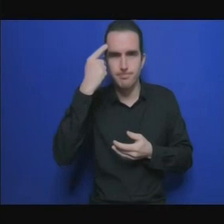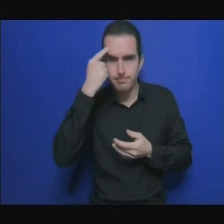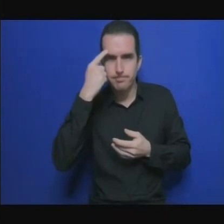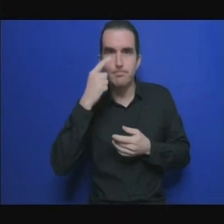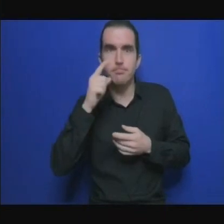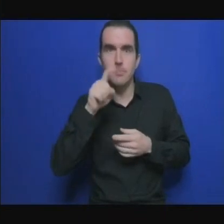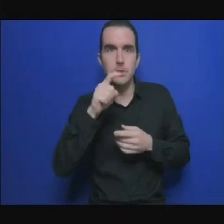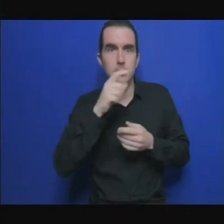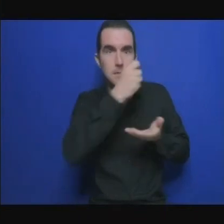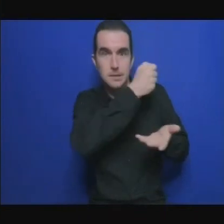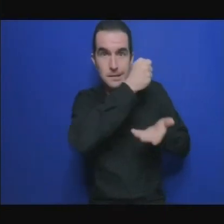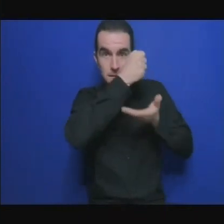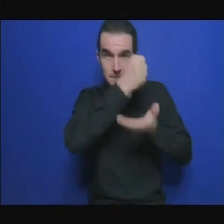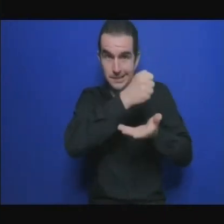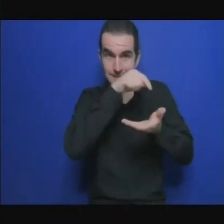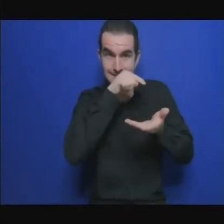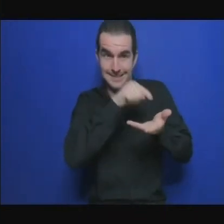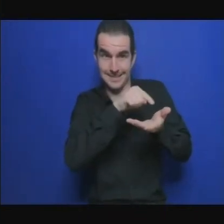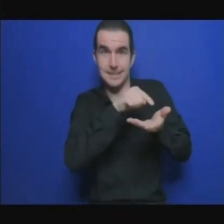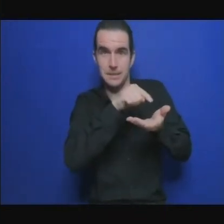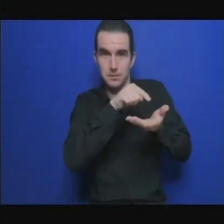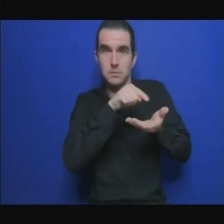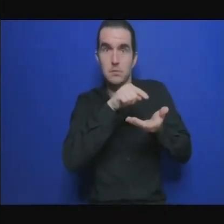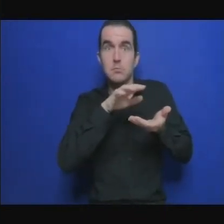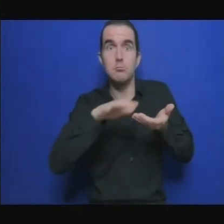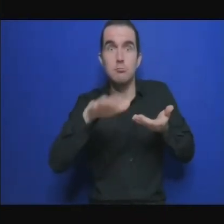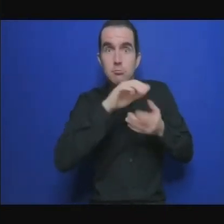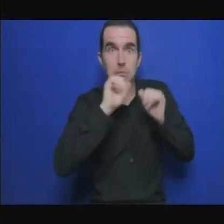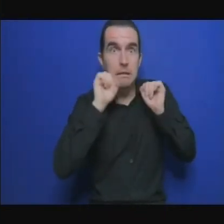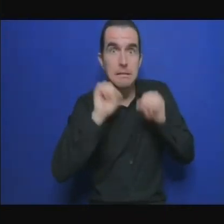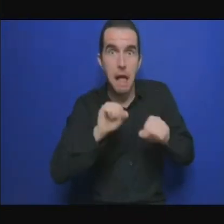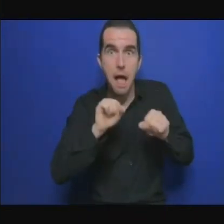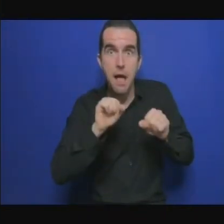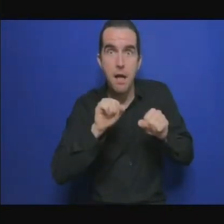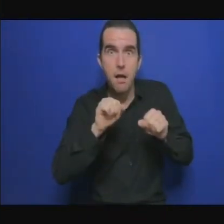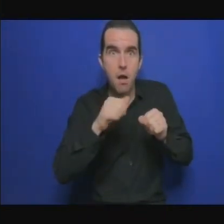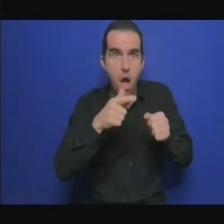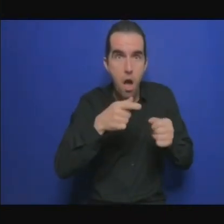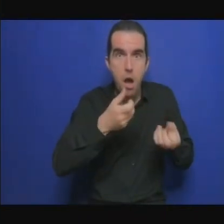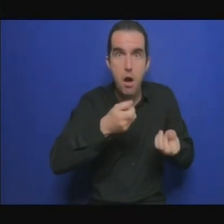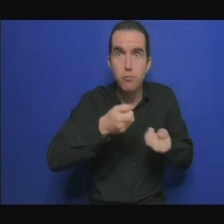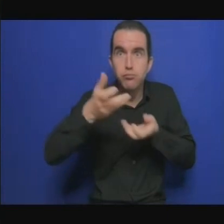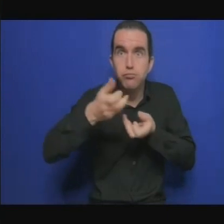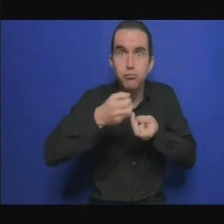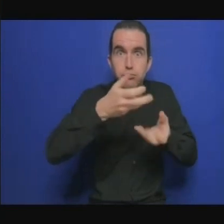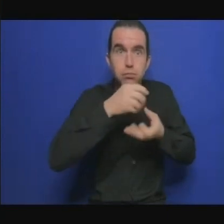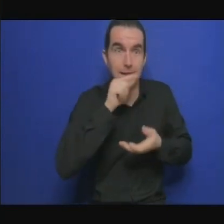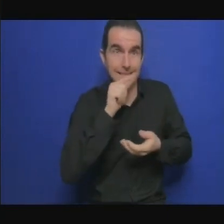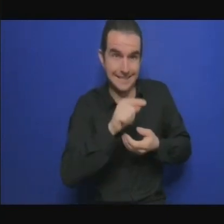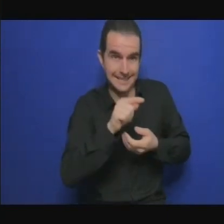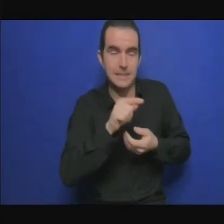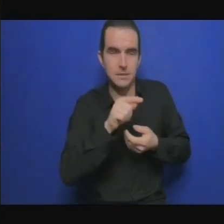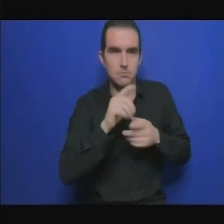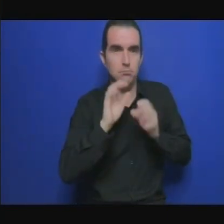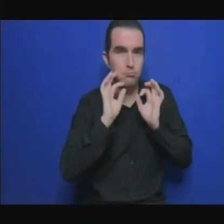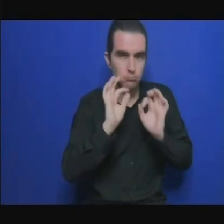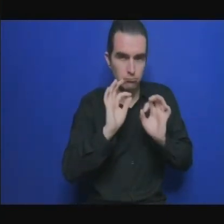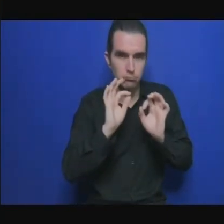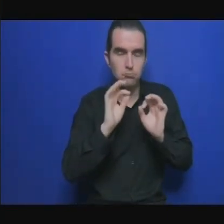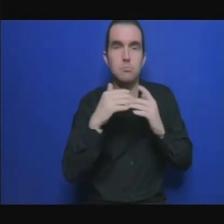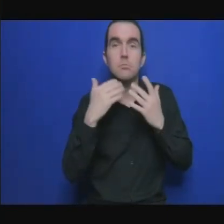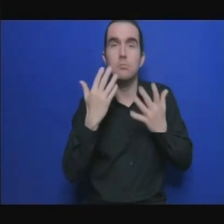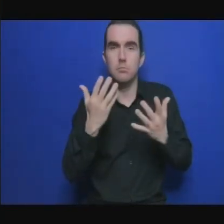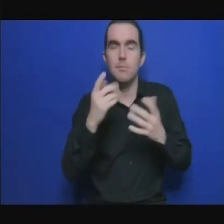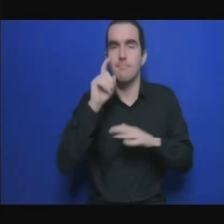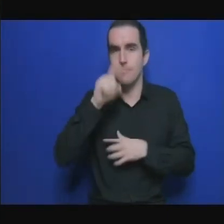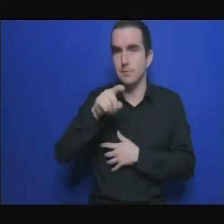ensuite le secteur privé peut intervenir et on aurait un mécanisme automatique il y aurait un pourcentage qui serait versé dans les fonds souverains